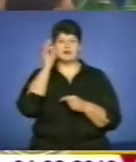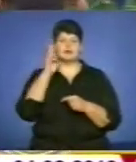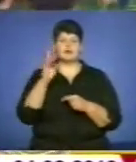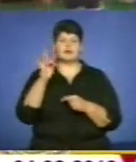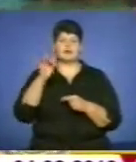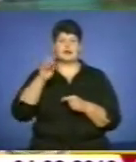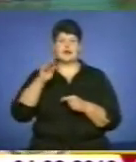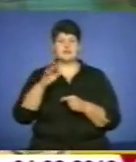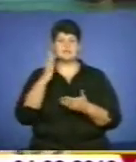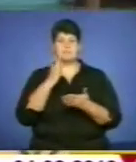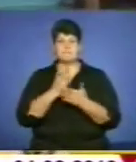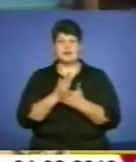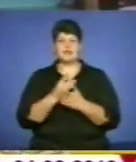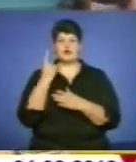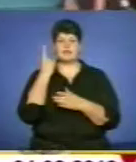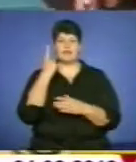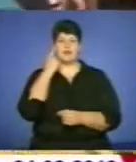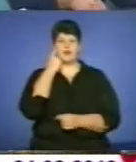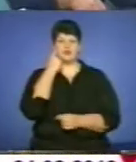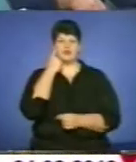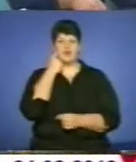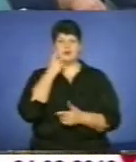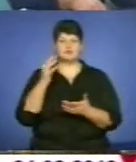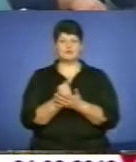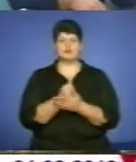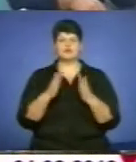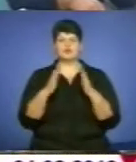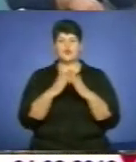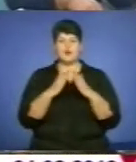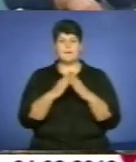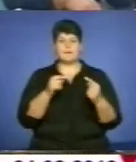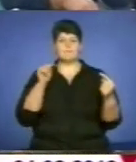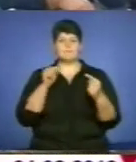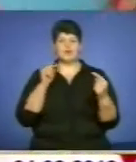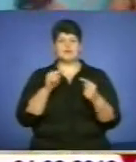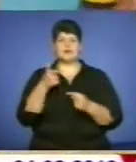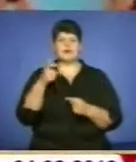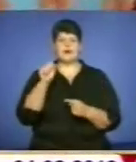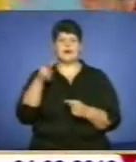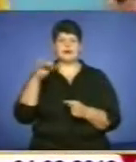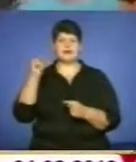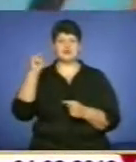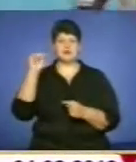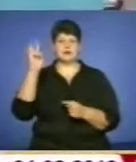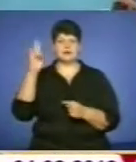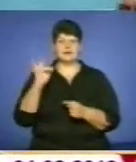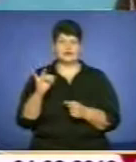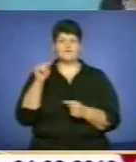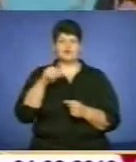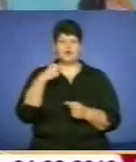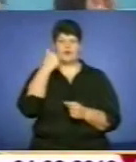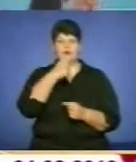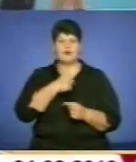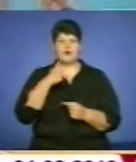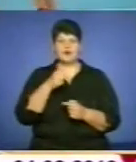своєму активі лише одне очко – здобути у домашніх матчах проти Галичанки. Цього разу наші землячки не дозволили собі